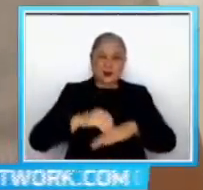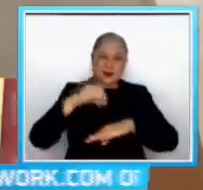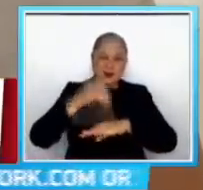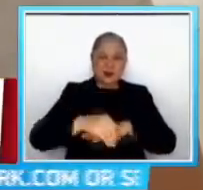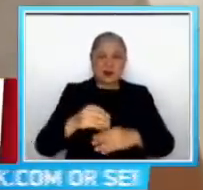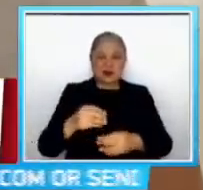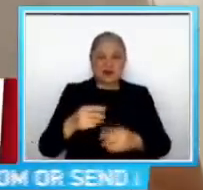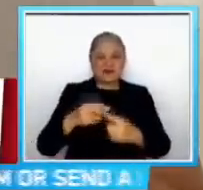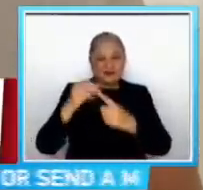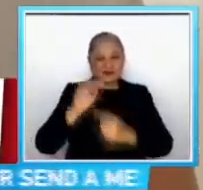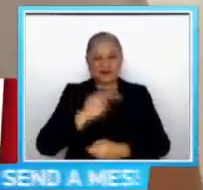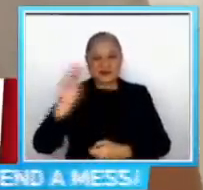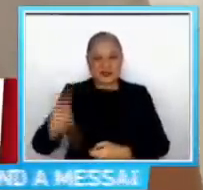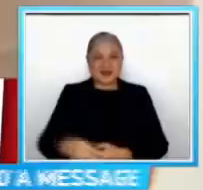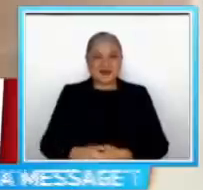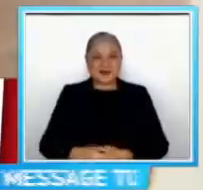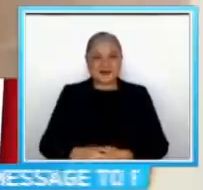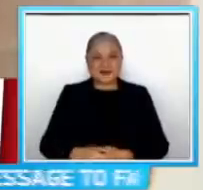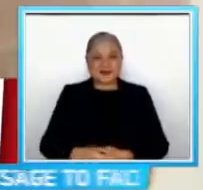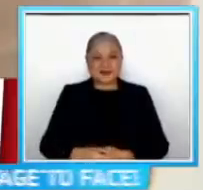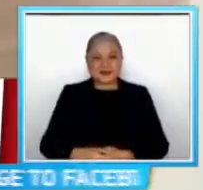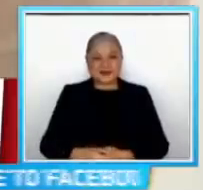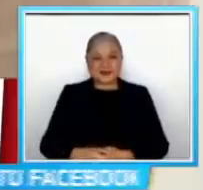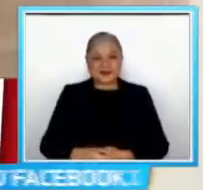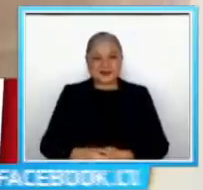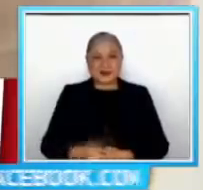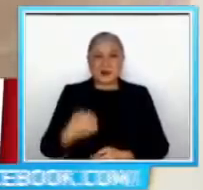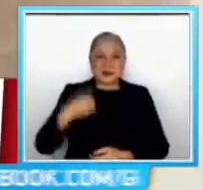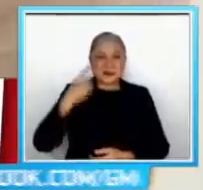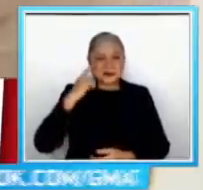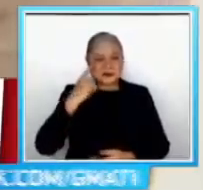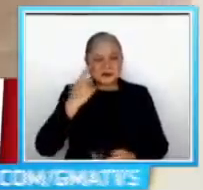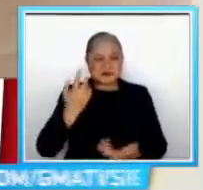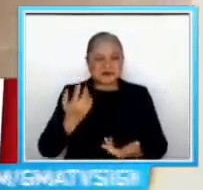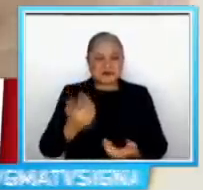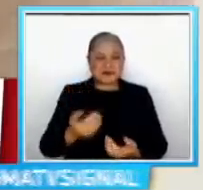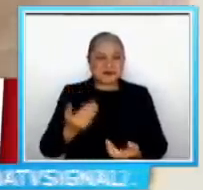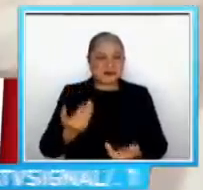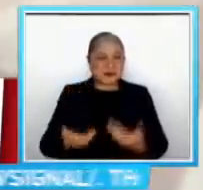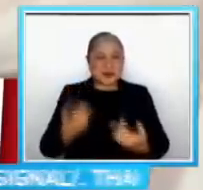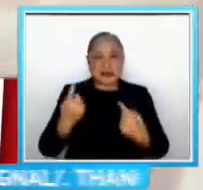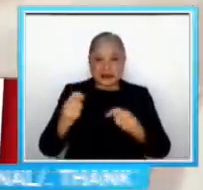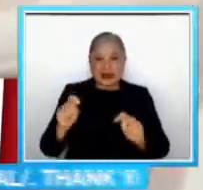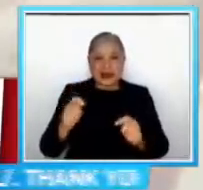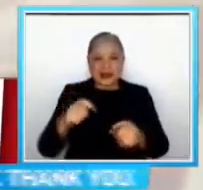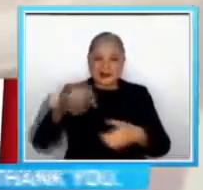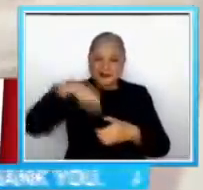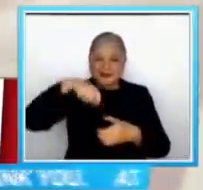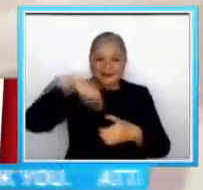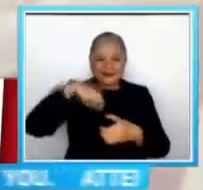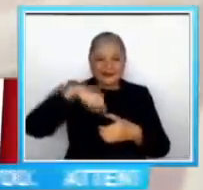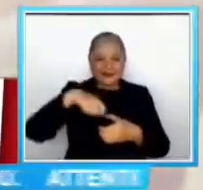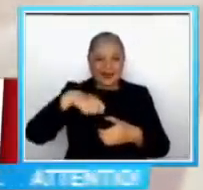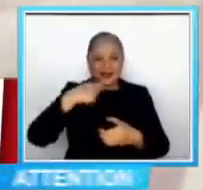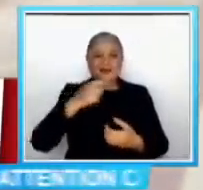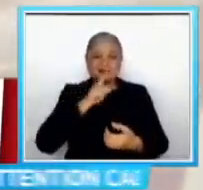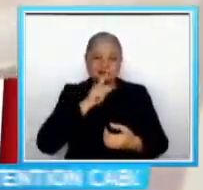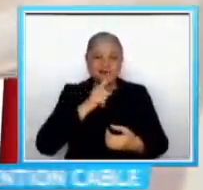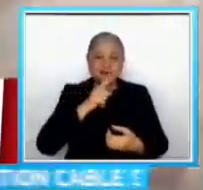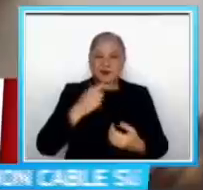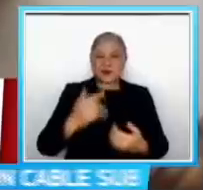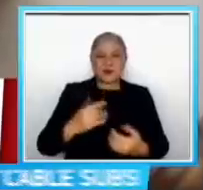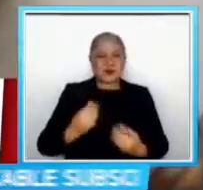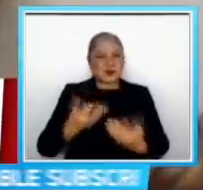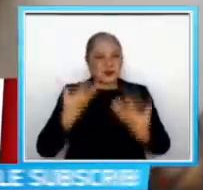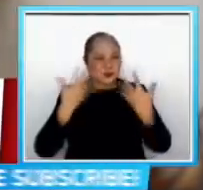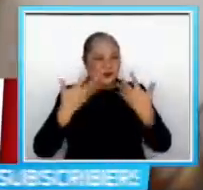Ayun, naisip ko parang mag-try natin mag-halo-halo Nakaka-refresh naman kasi talaga siya, especially this